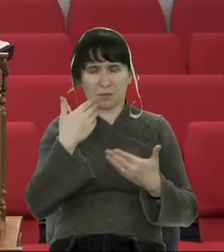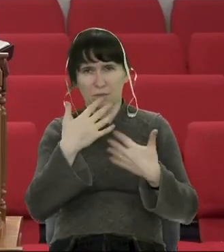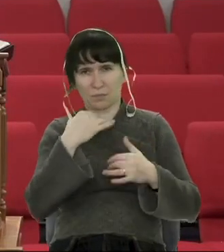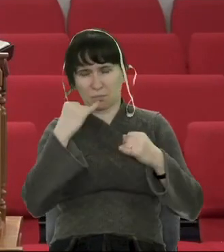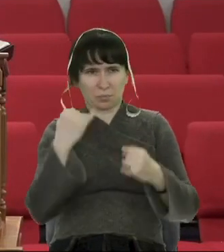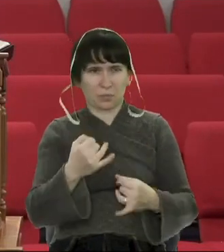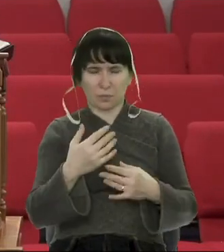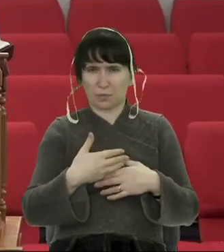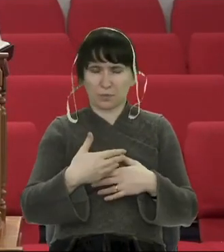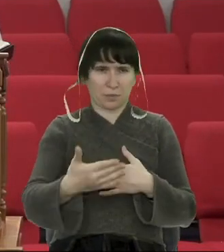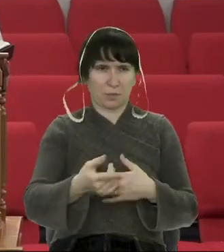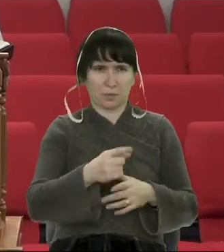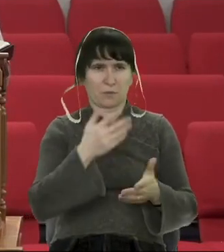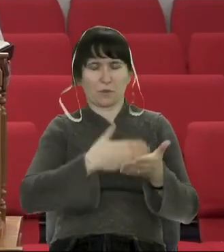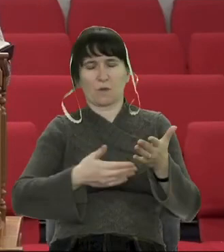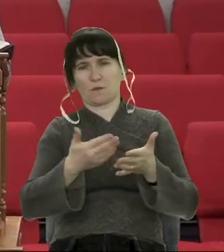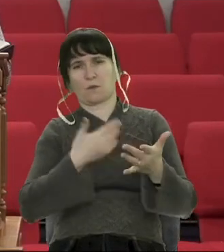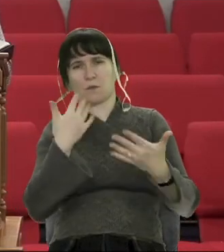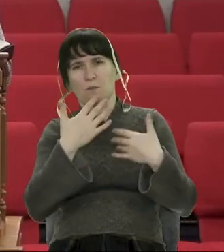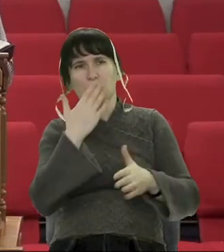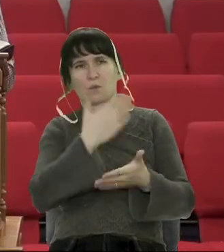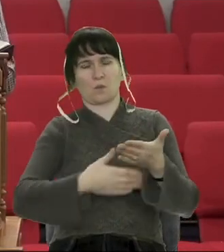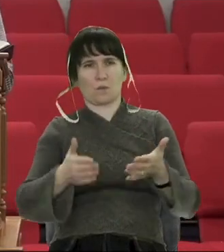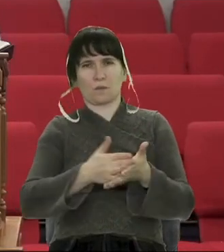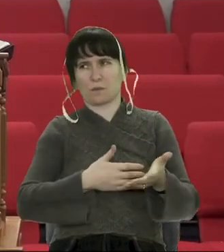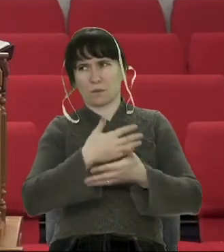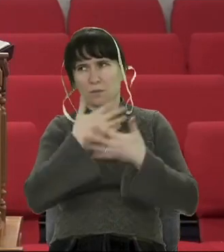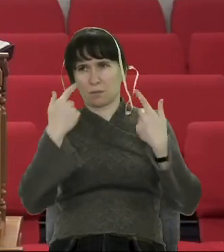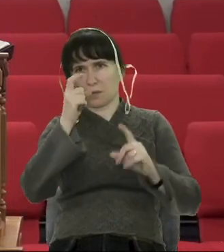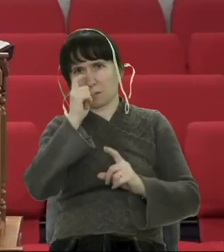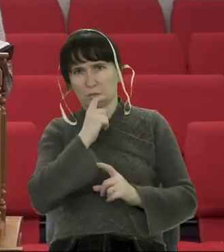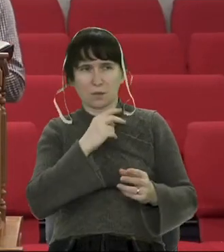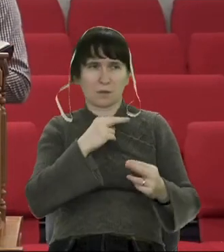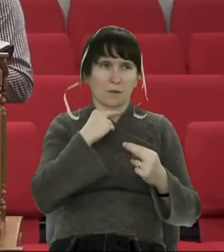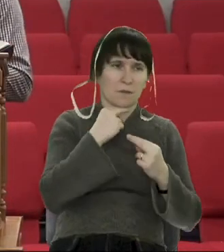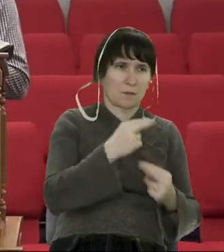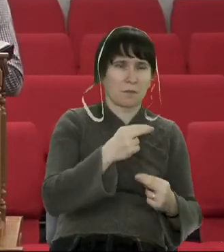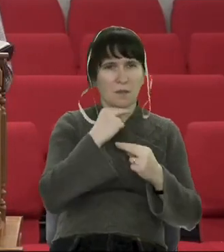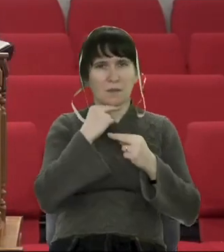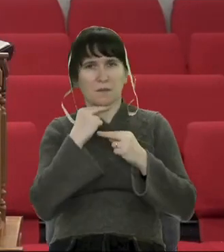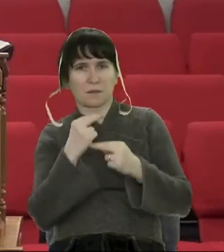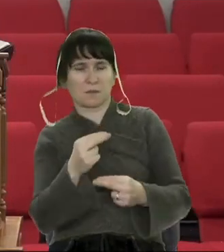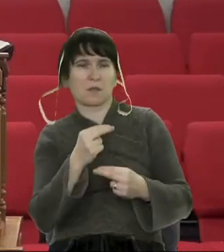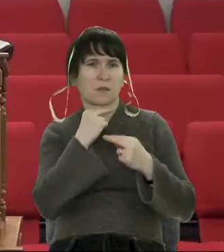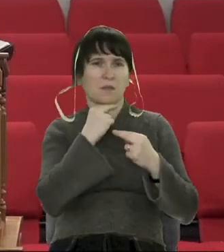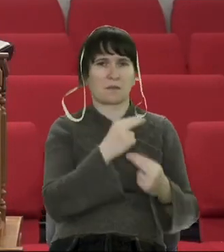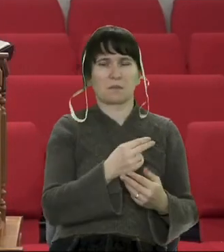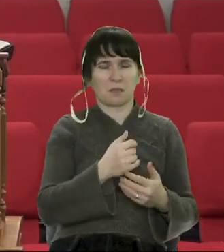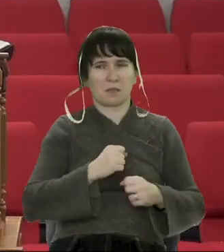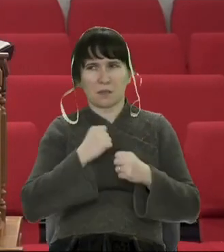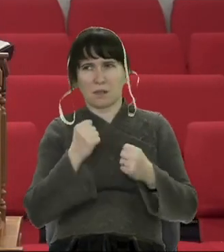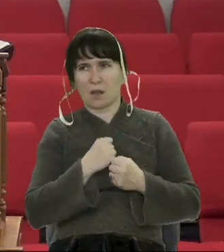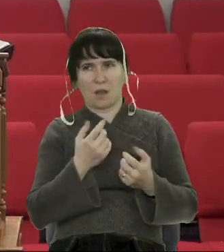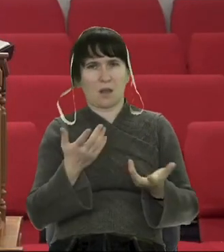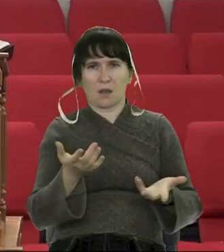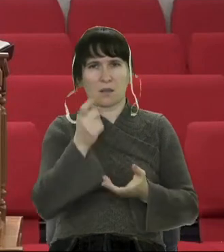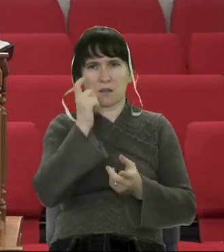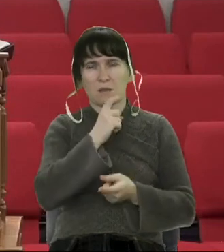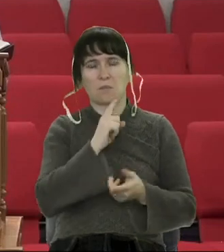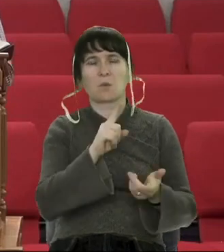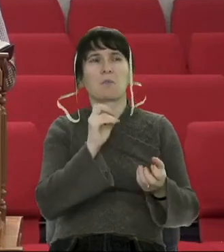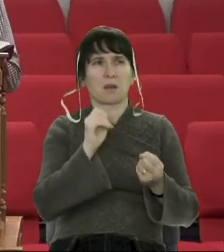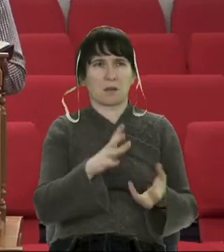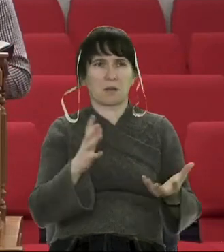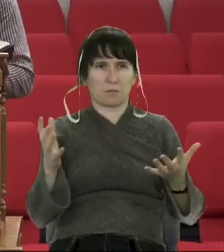просто з тобою не спілкується. І ти до неї і так підходиш, і з одного боку, і з другої, і ти не можеш просто зрозуміти.